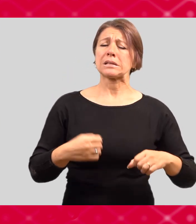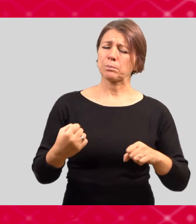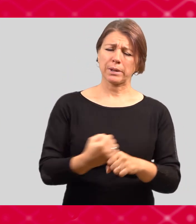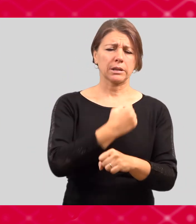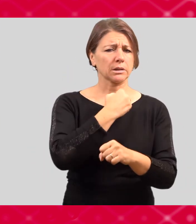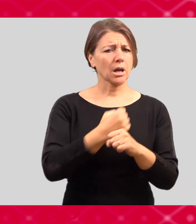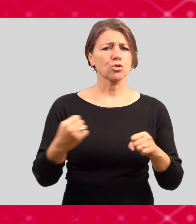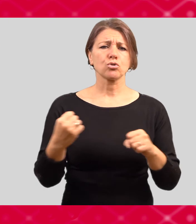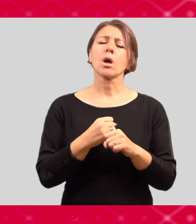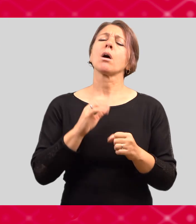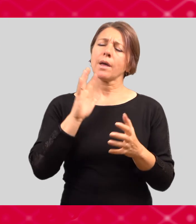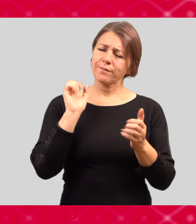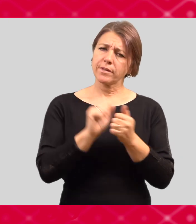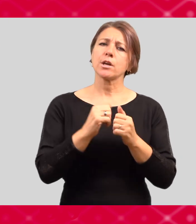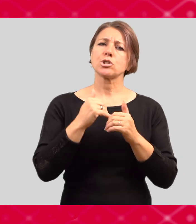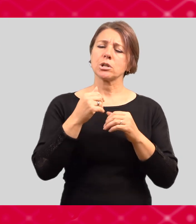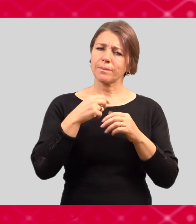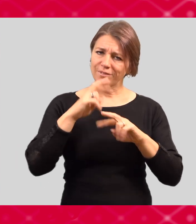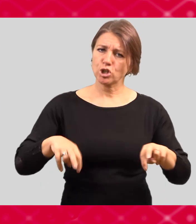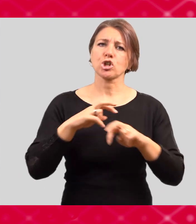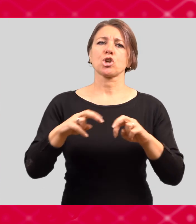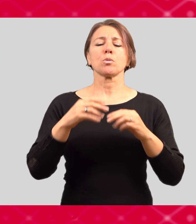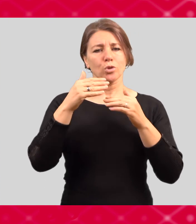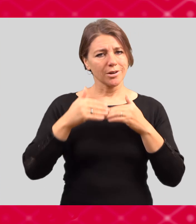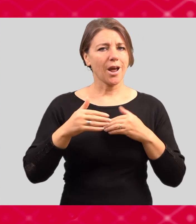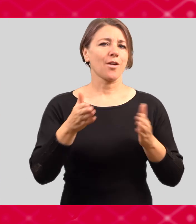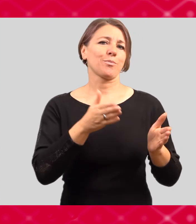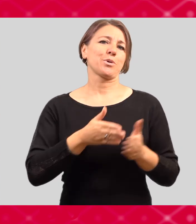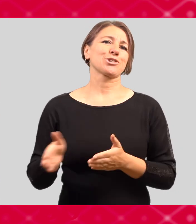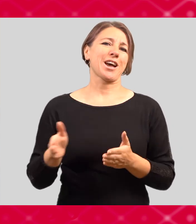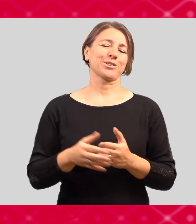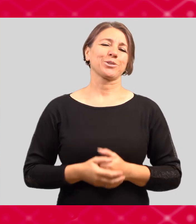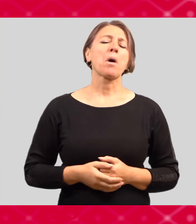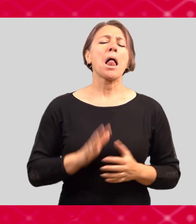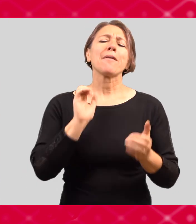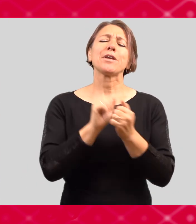kam se obrátit. Děkuji za pozornost. Děkuji za